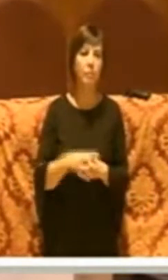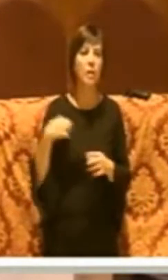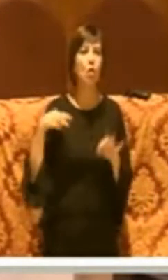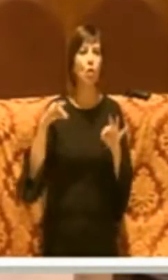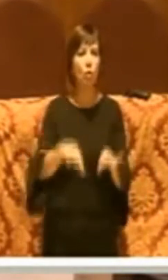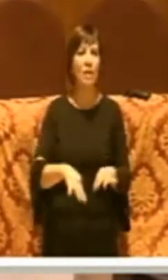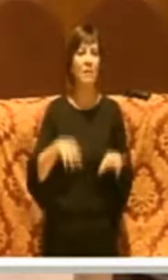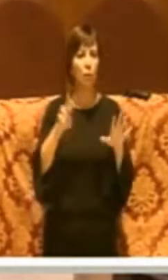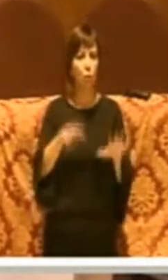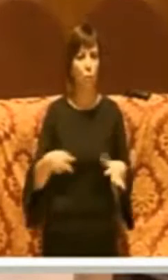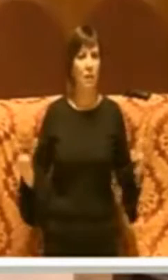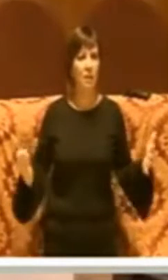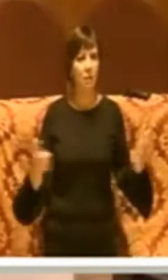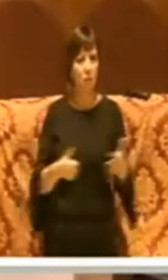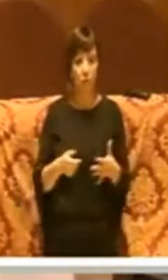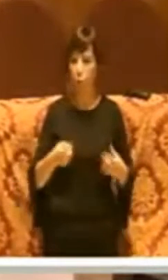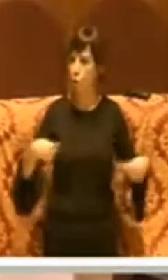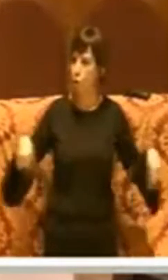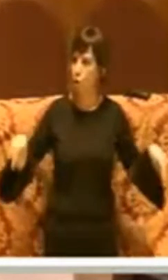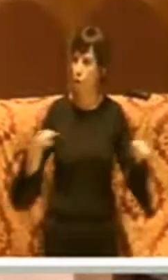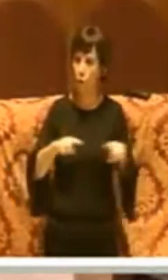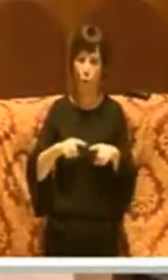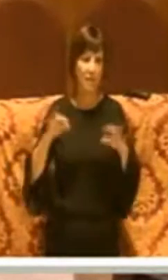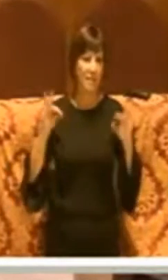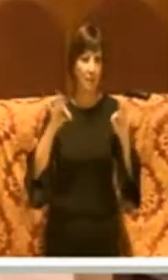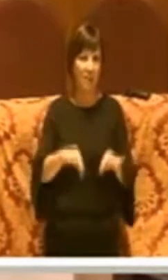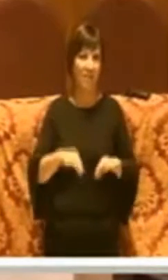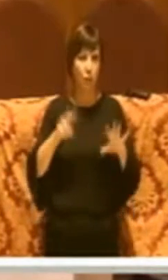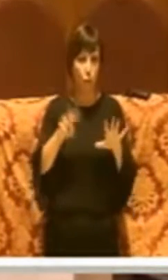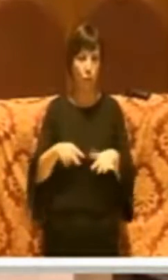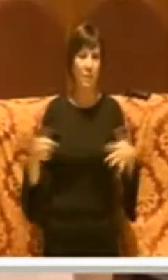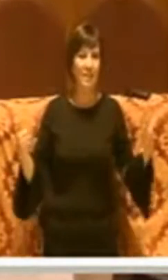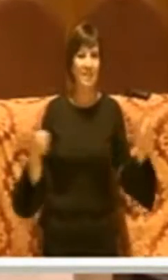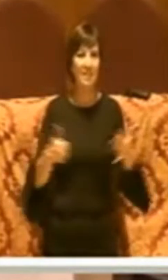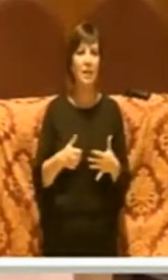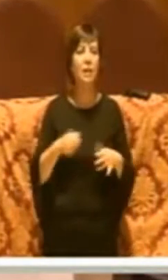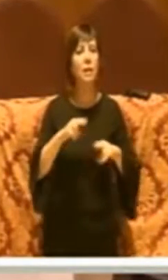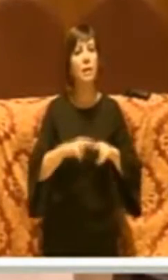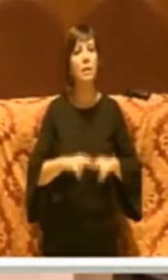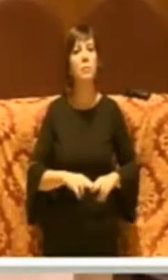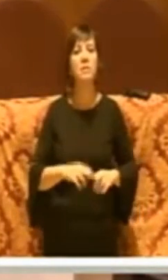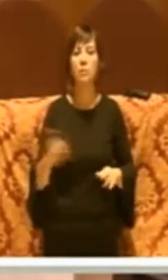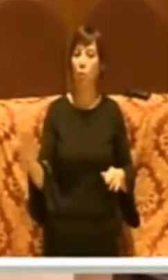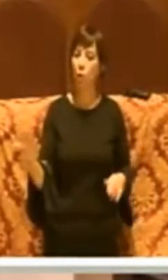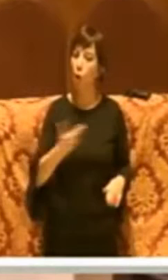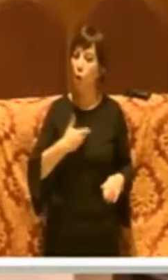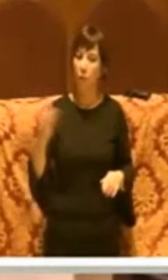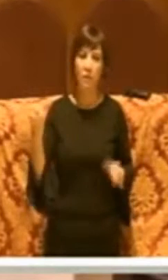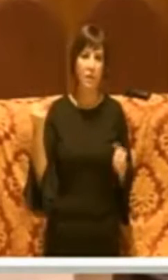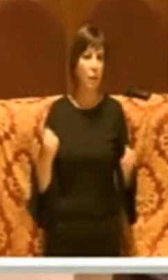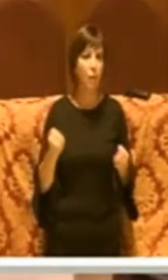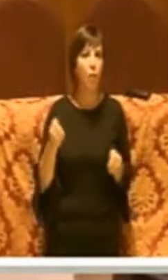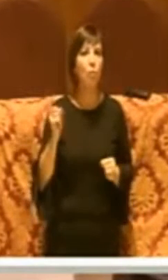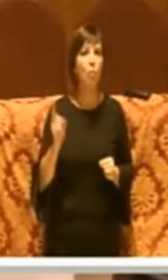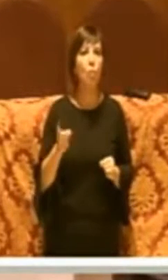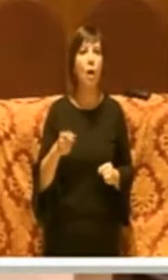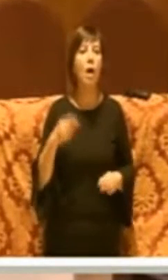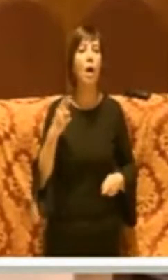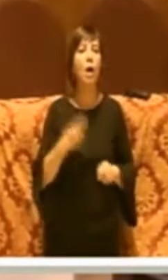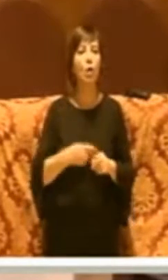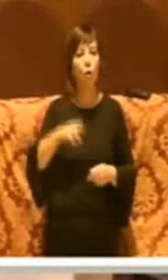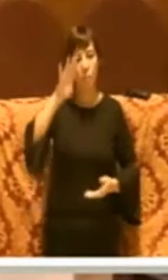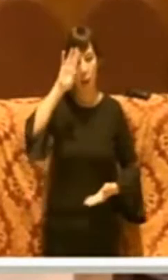quando noi tutti siamo arrivati qui nel 2016, rimasi colpita dal fatto che Roma